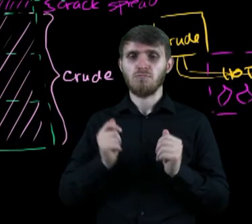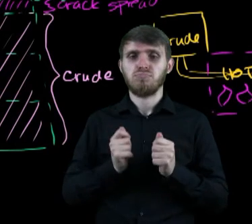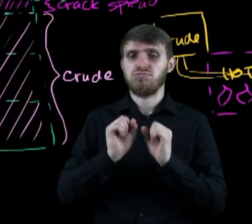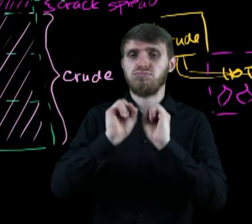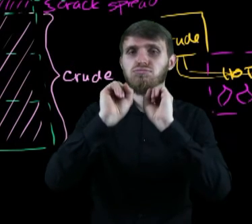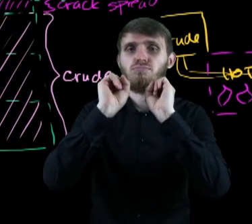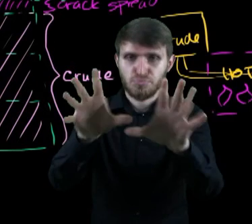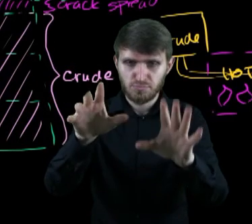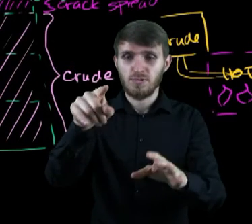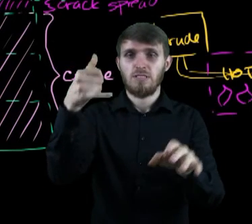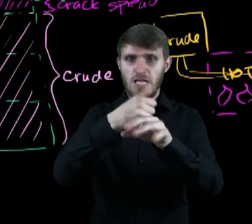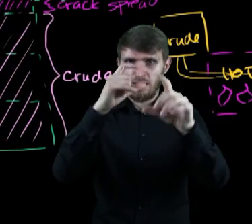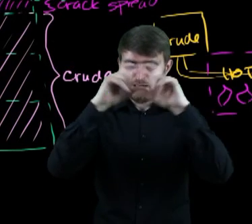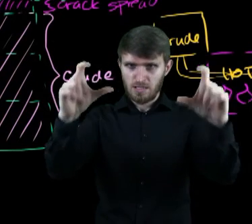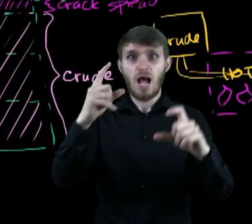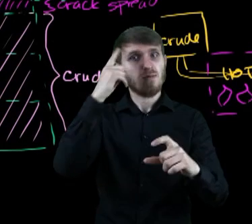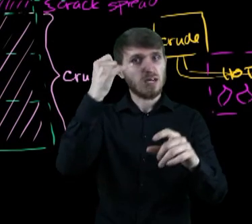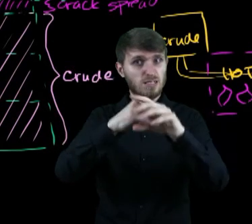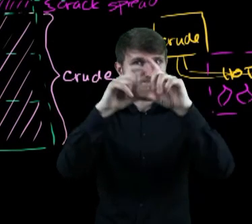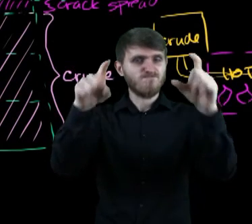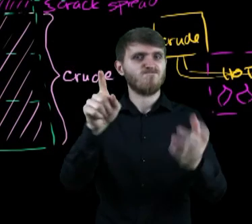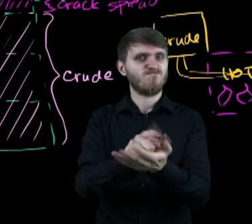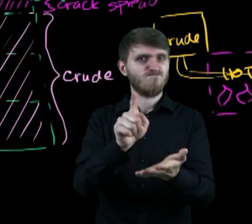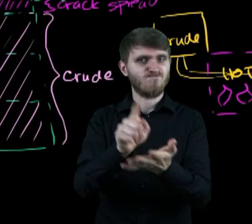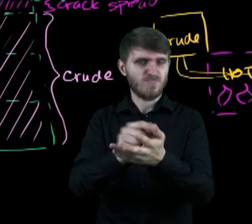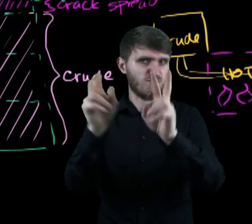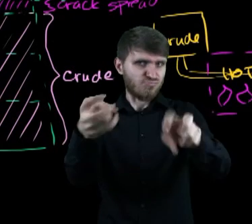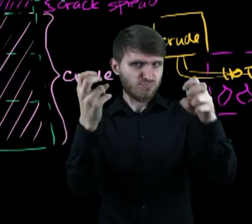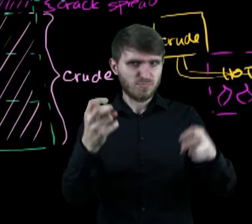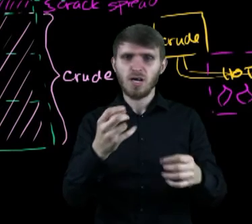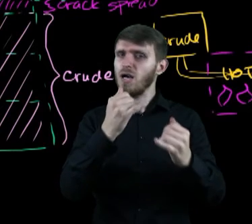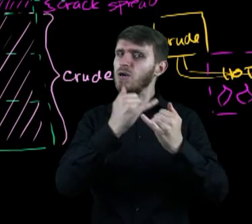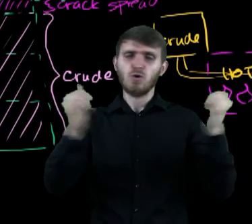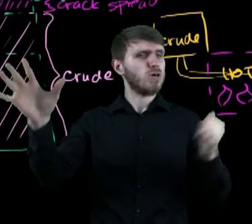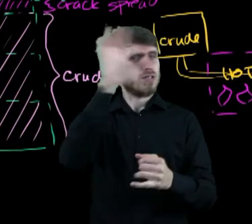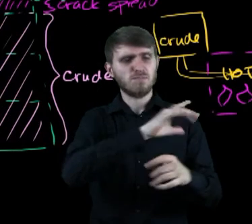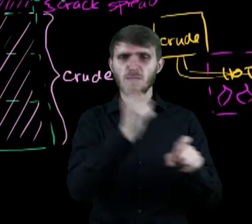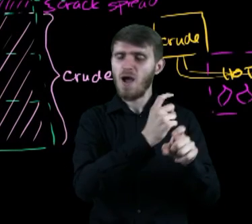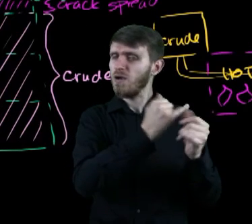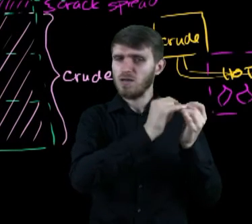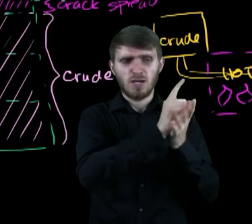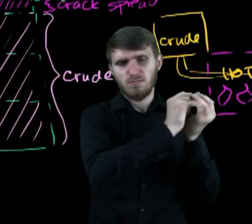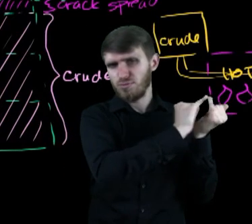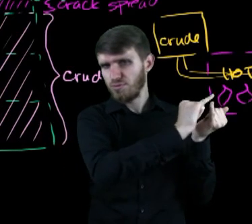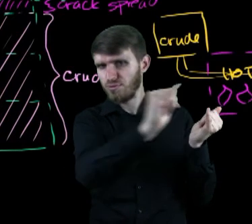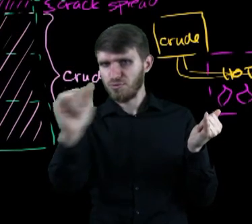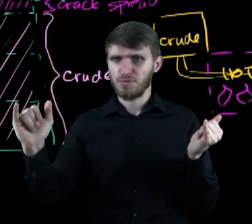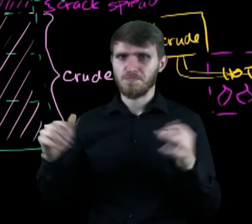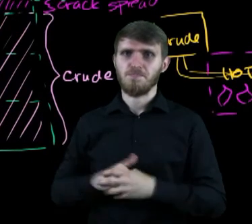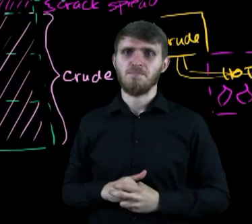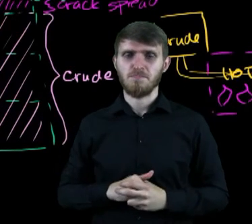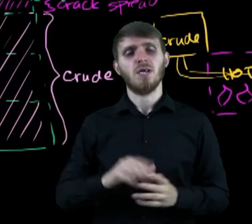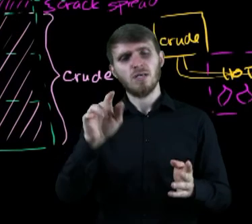Benzyna dociera do stacji, gdzie zostaje opodatkowana. Ten podatek jest różny w różnych krajach, a nawet w różnych